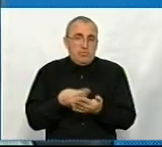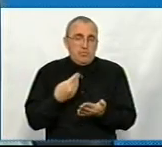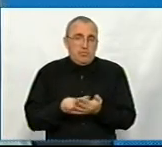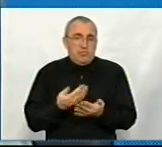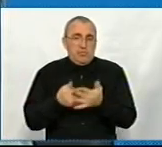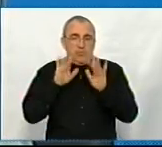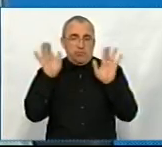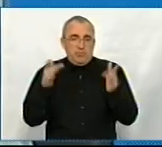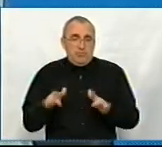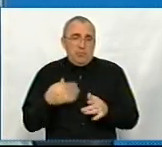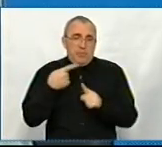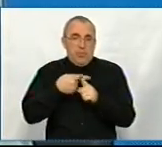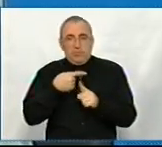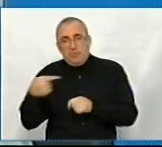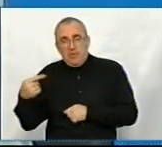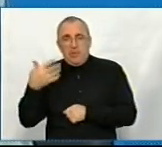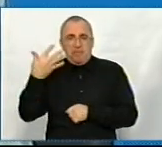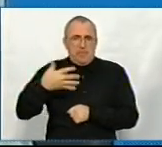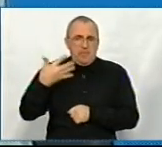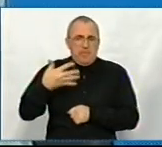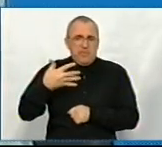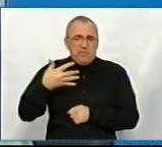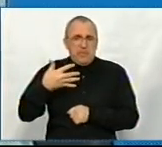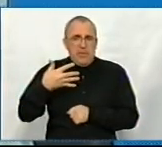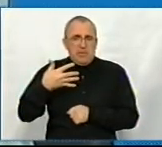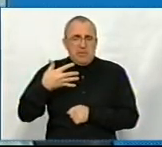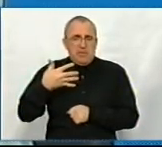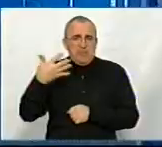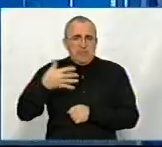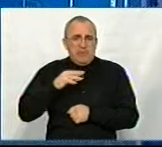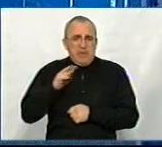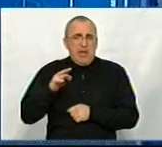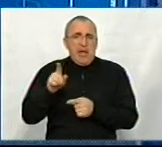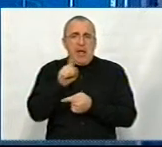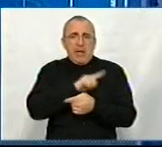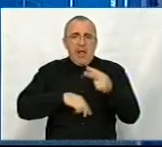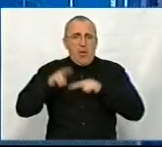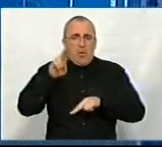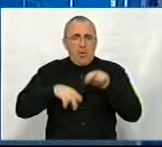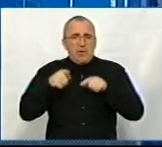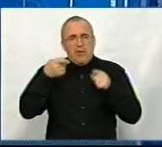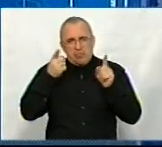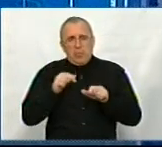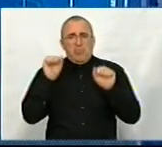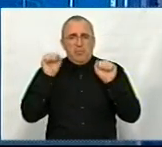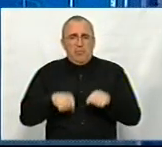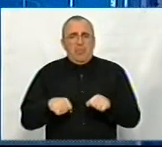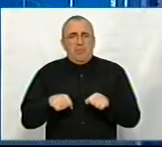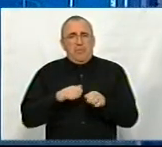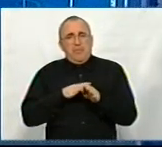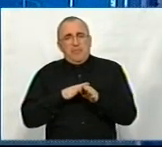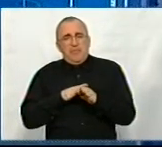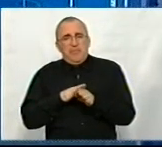обраховується в плюс-мінус 50 мільйонів. 50 – це тільки реконструкція. реконструкція. Так, і тоді дійсно там можна було б перевести